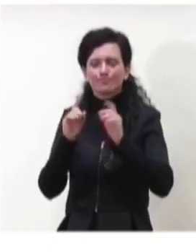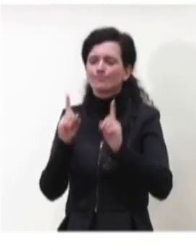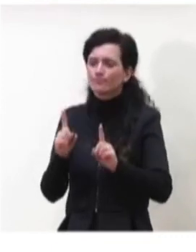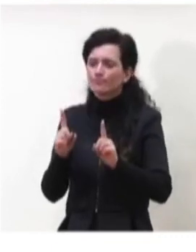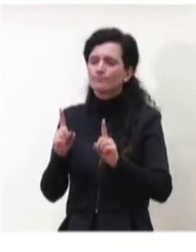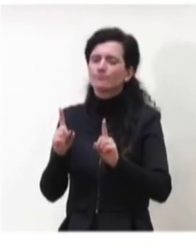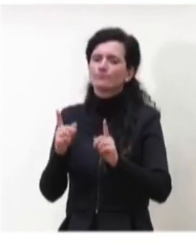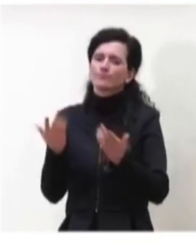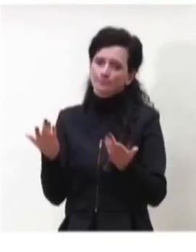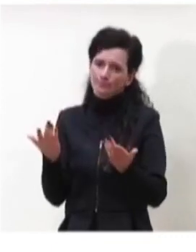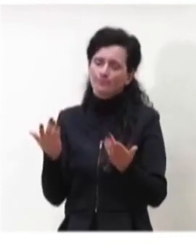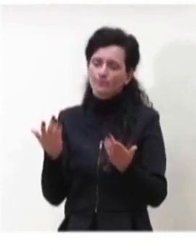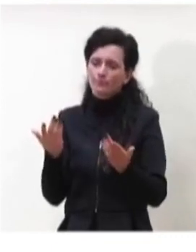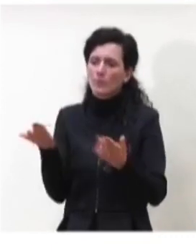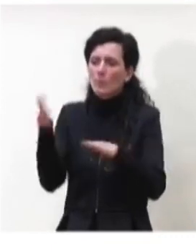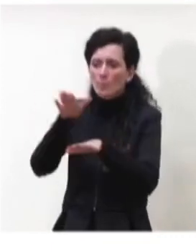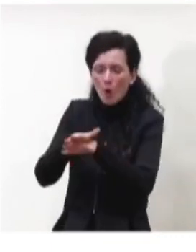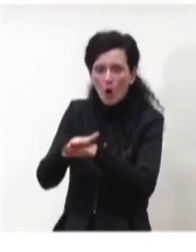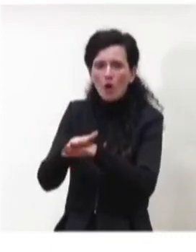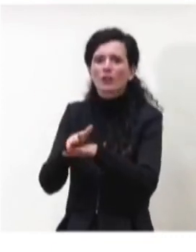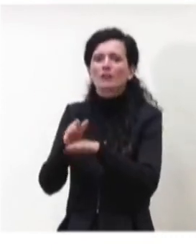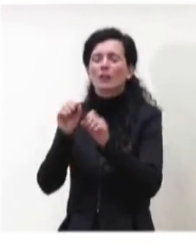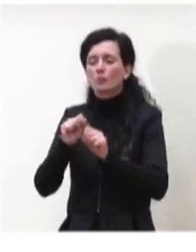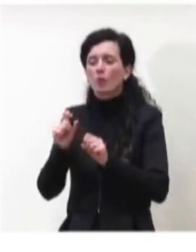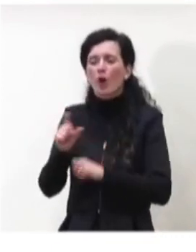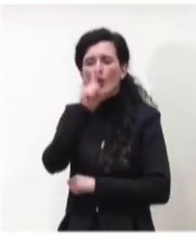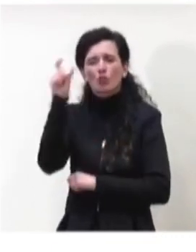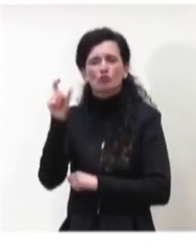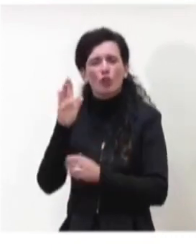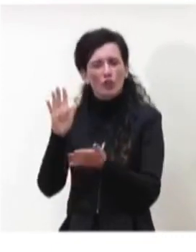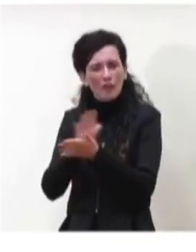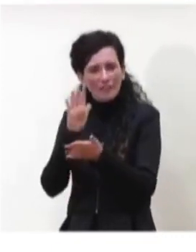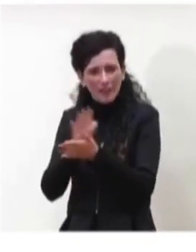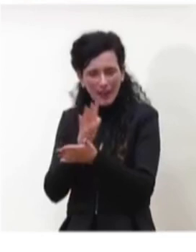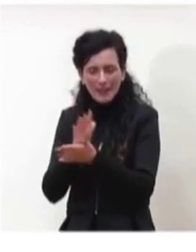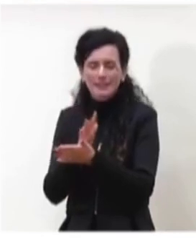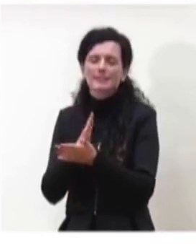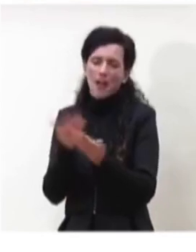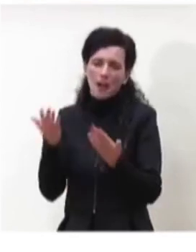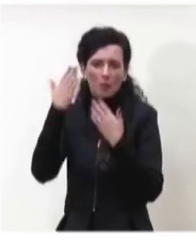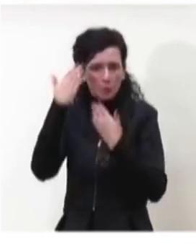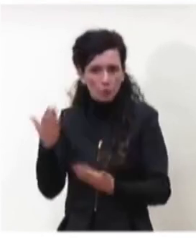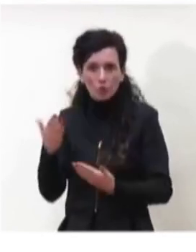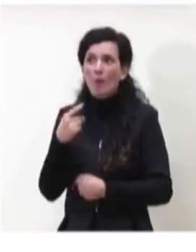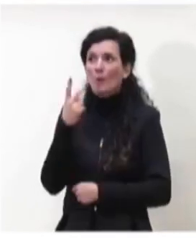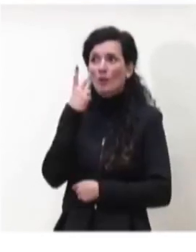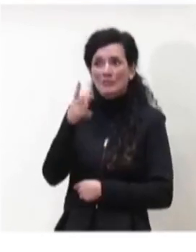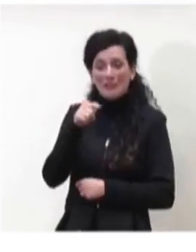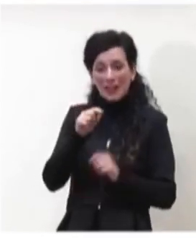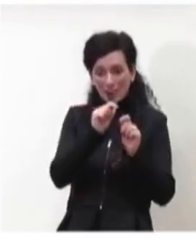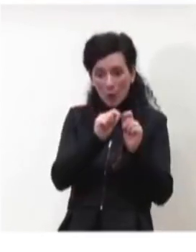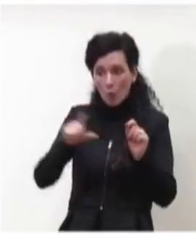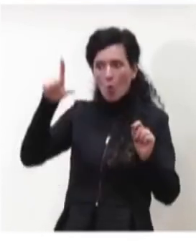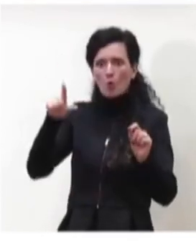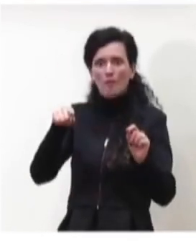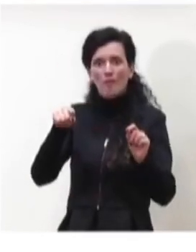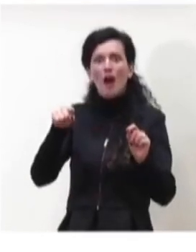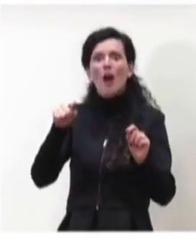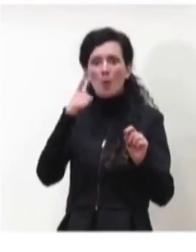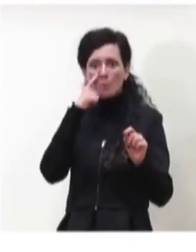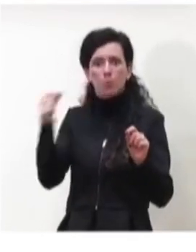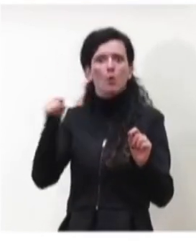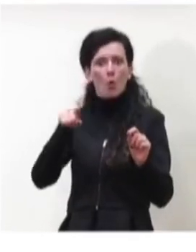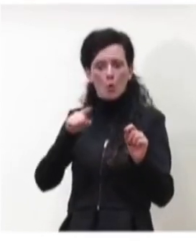purtroppo di morte durante le giornate festive. Come vedete la curva blu che invece rappresenta i dati del